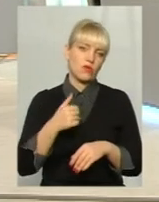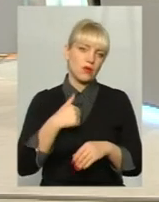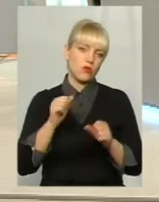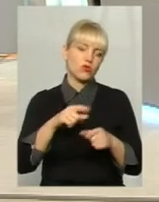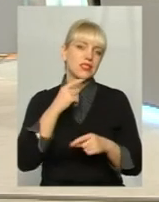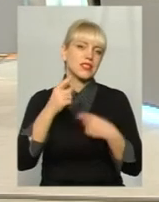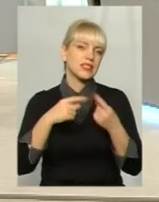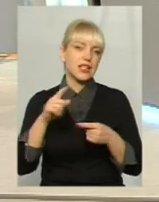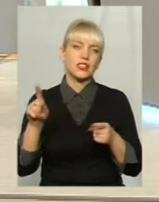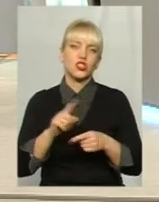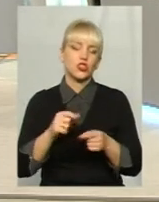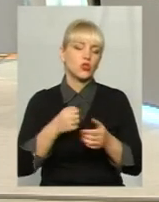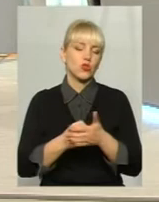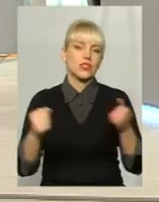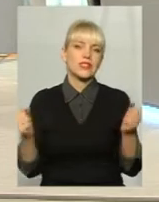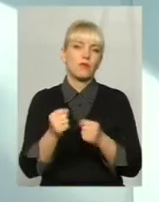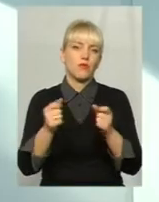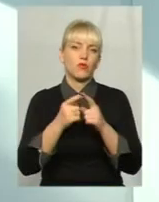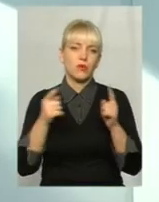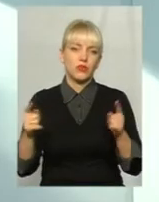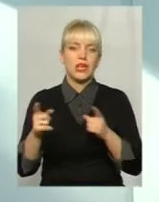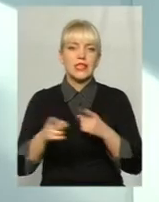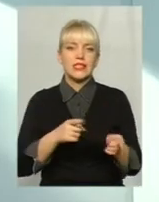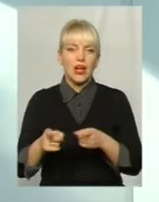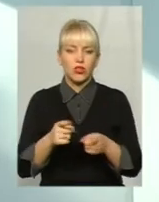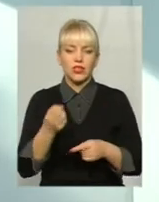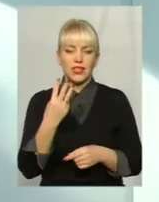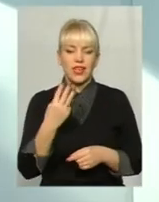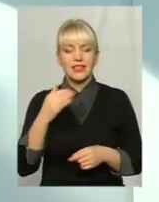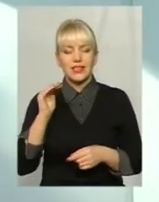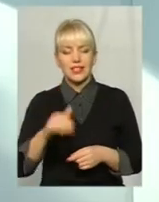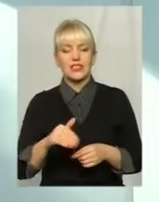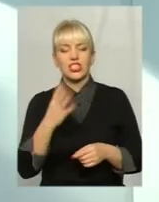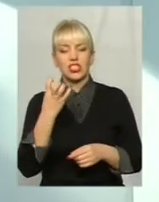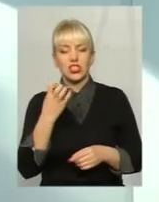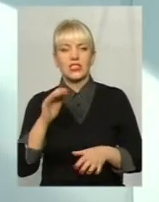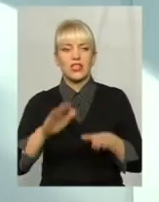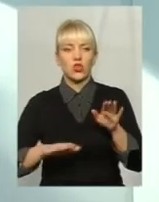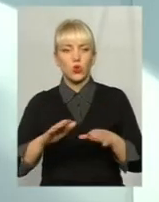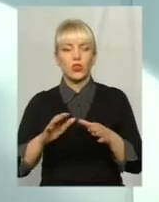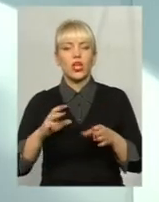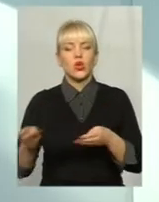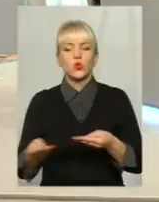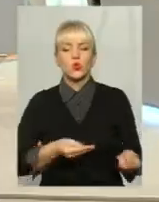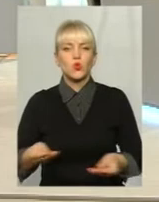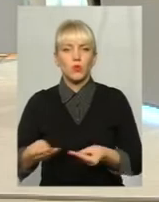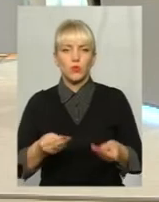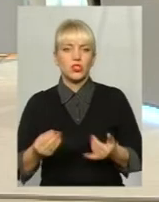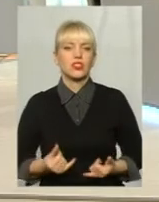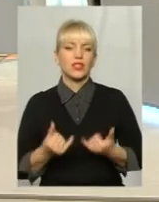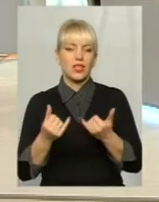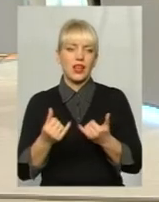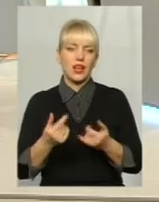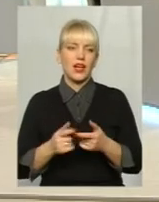зимового періоду, в цьому році, заготовували 13 тисяч 400 тонн суміші для посипання доріг, тротуарів.